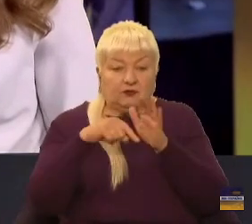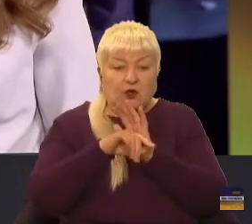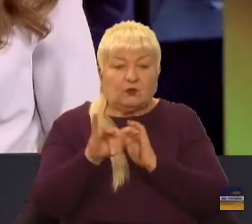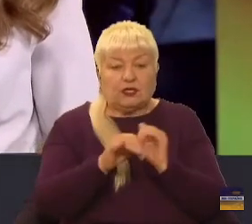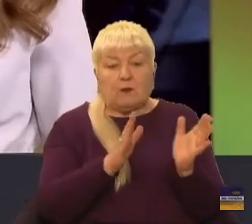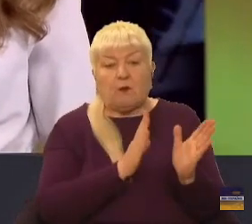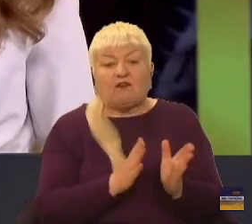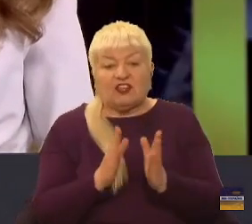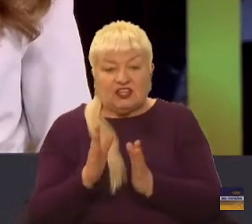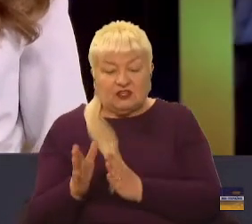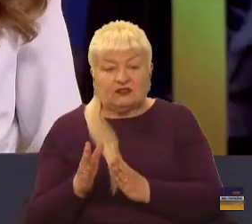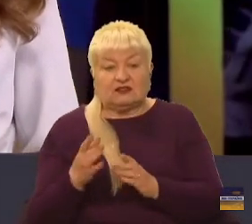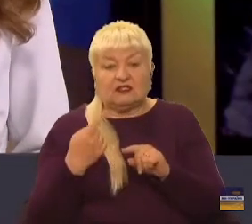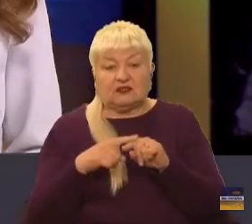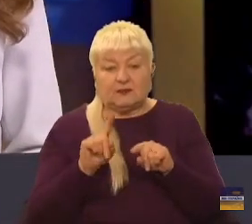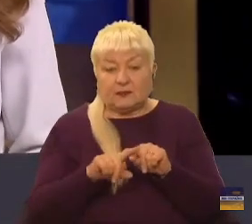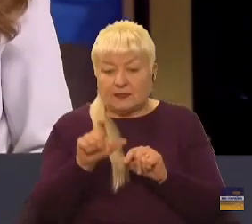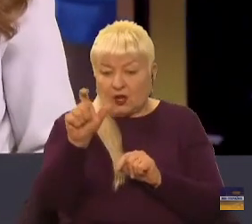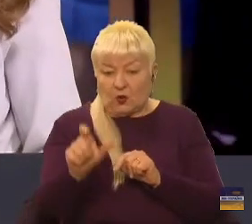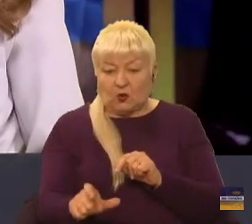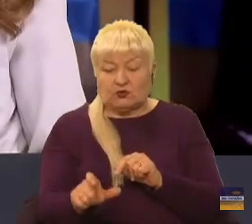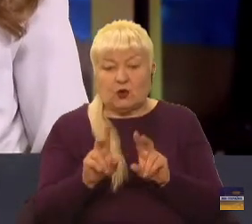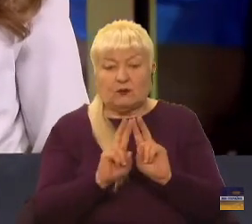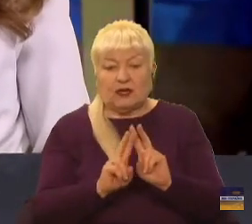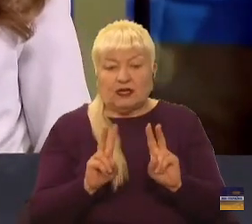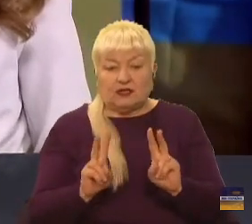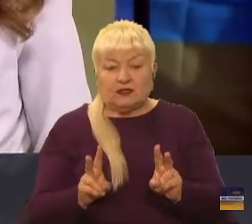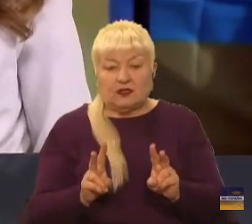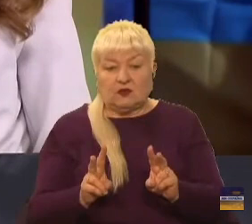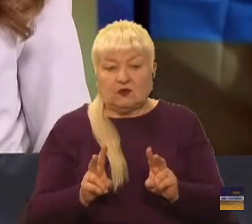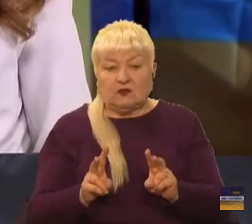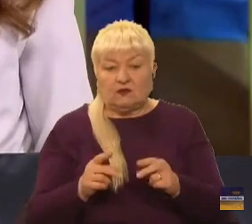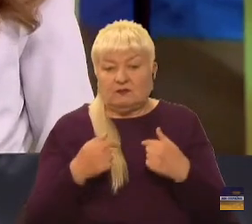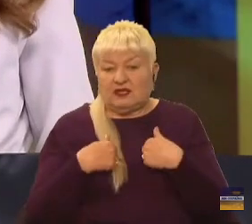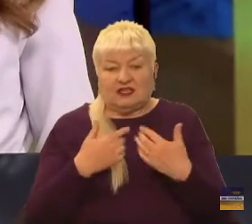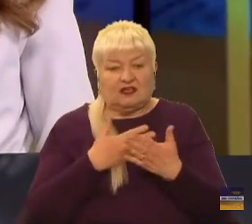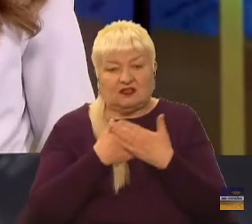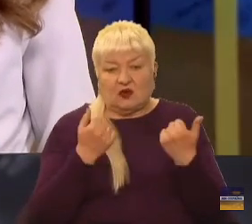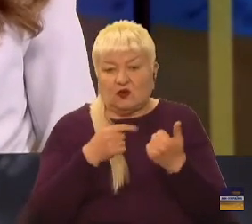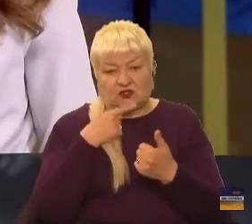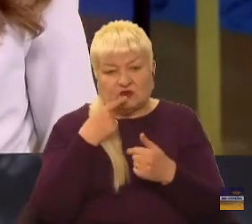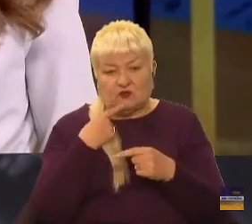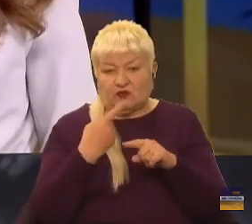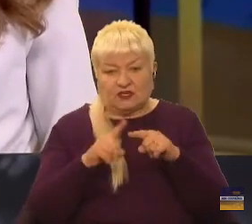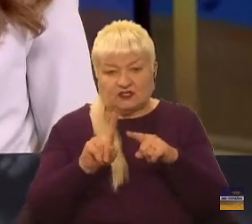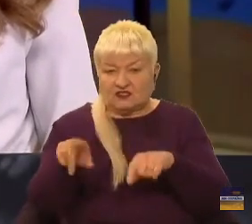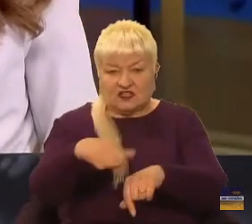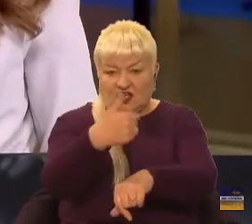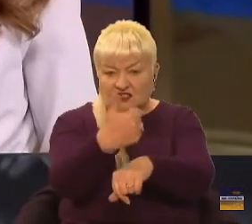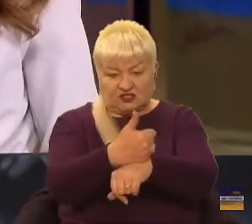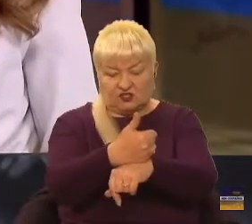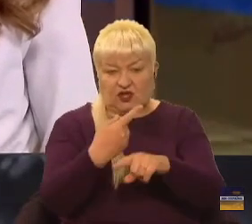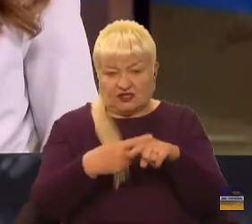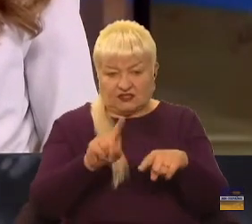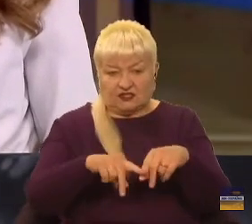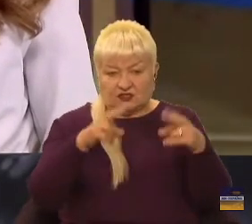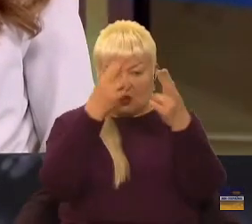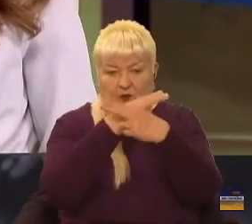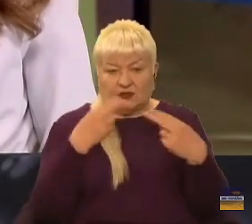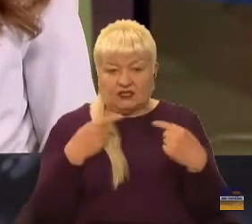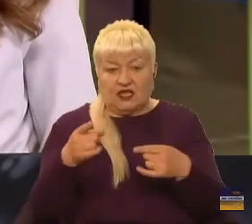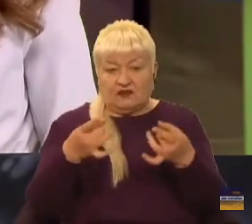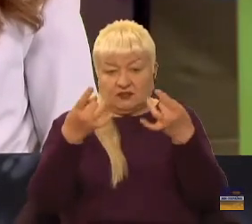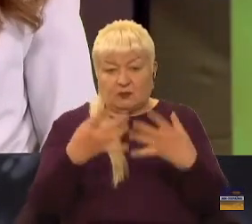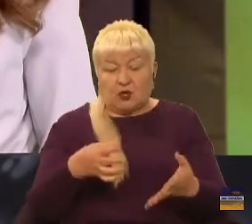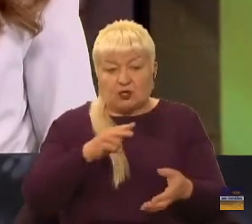поведінки цієї особи, яку мені не хотілося називати більше настоятелем цього монастиря, тому що він просто